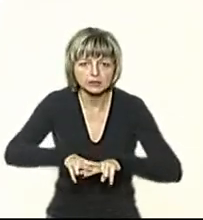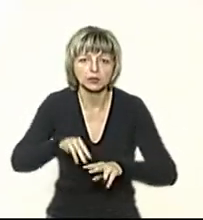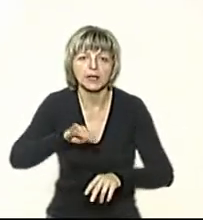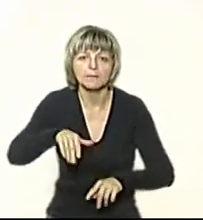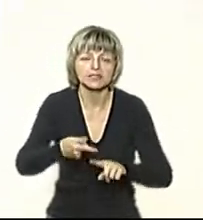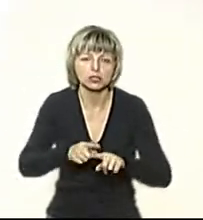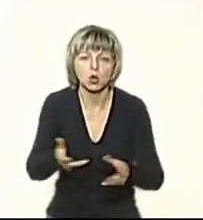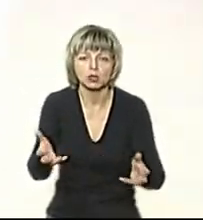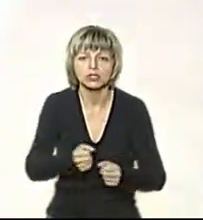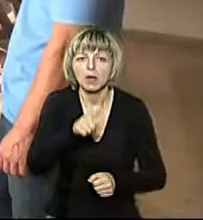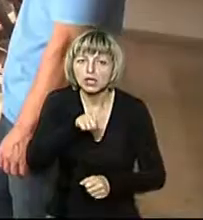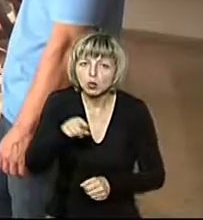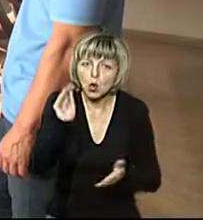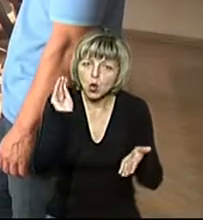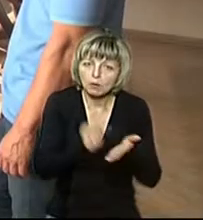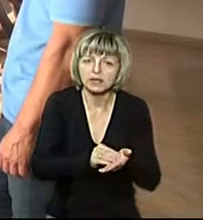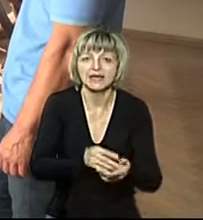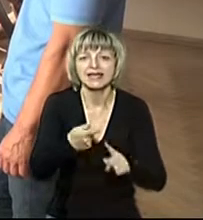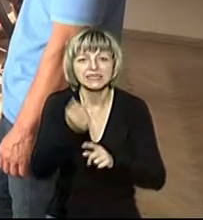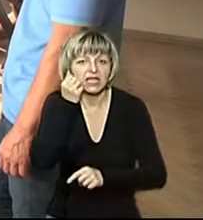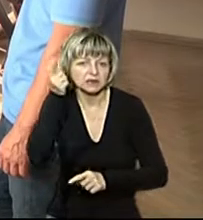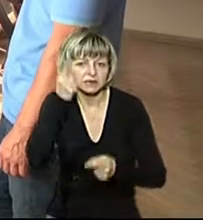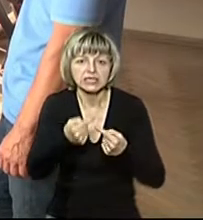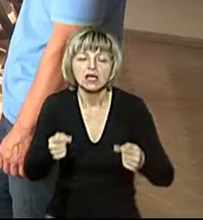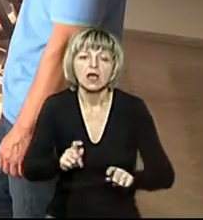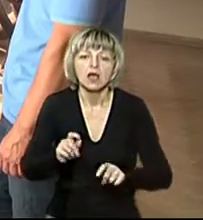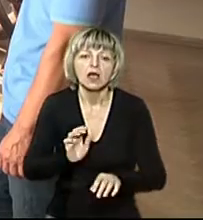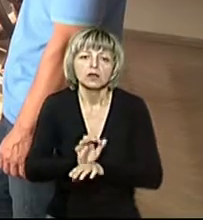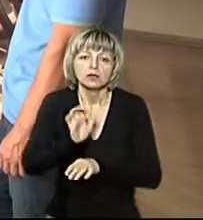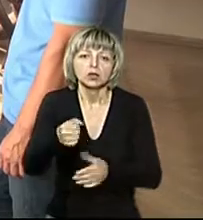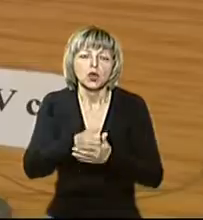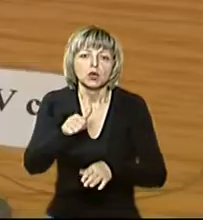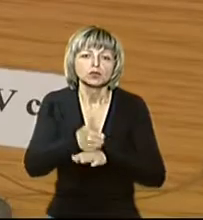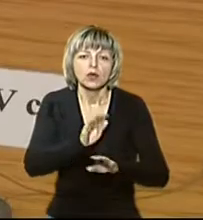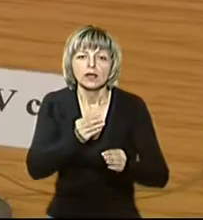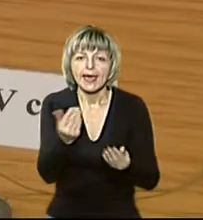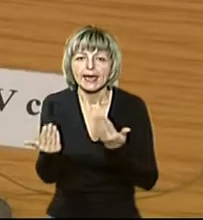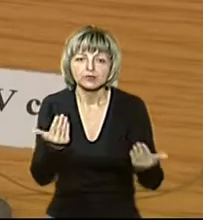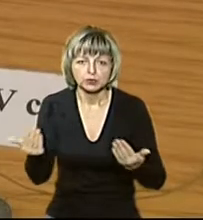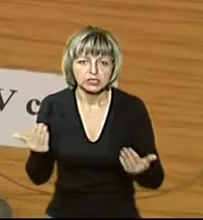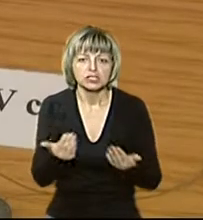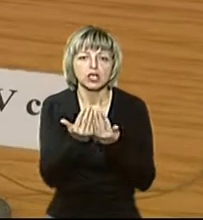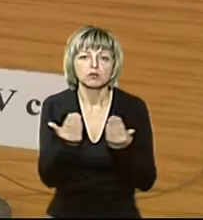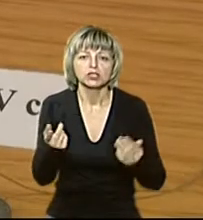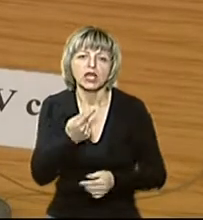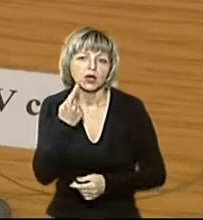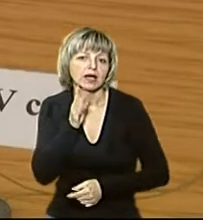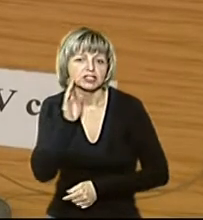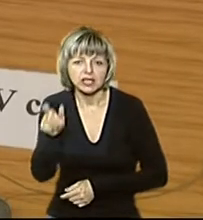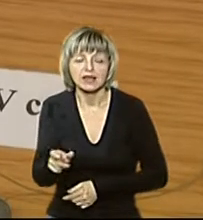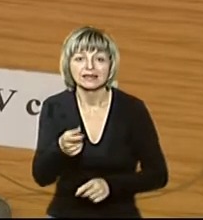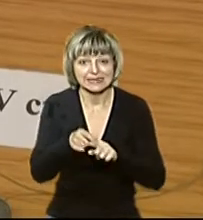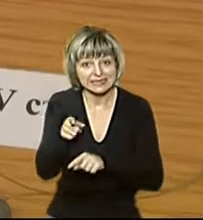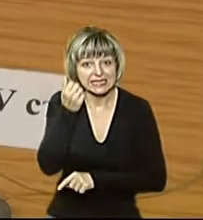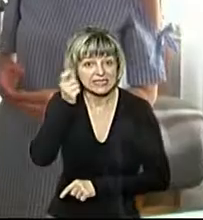інвентарний номер, артефакти потраплять до основної експозиції музею, каже зберігачка фондів. Так само, як